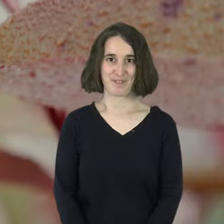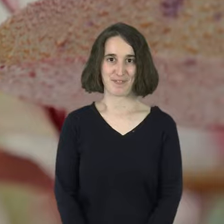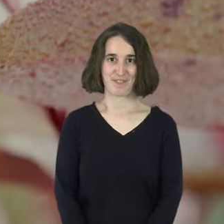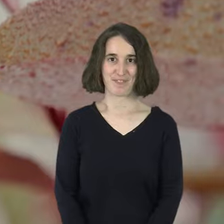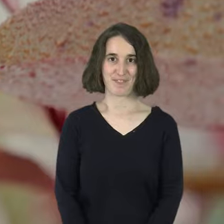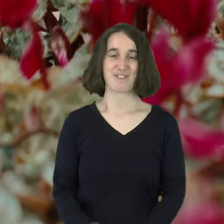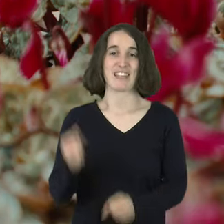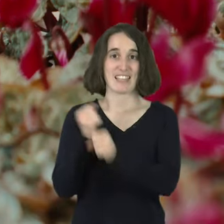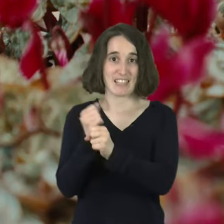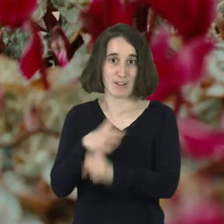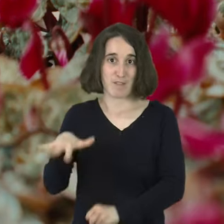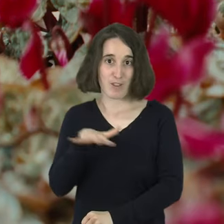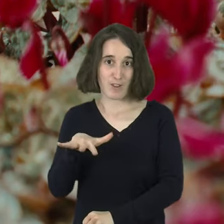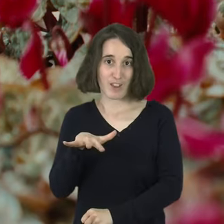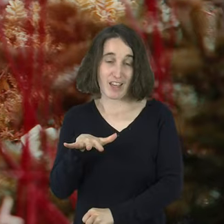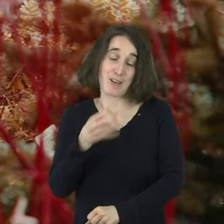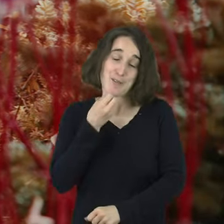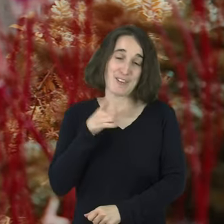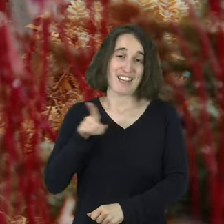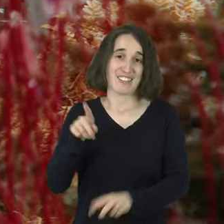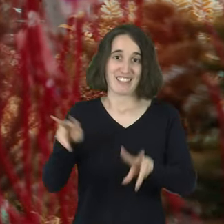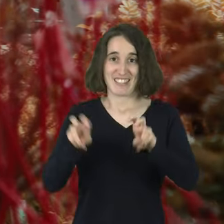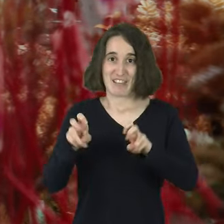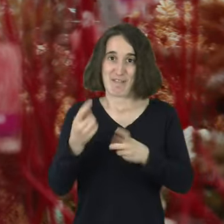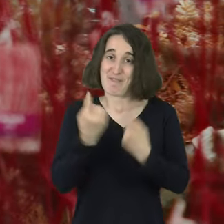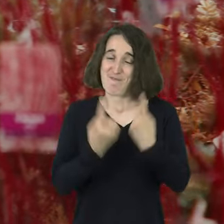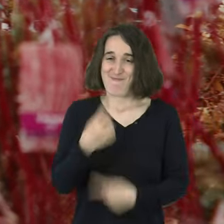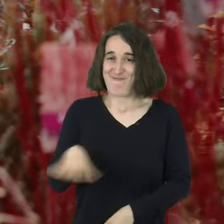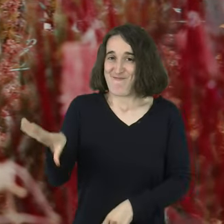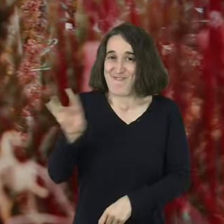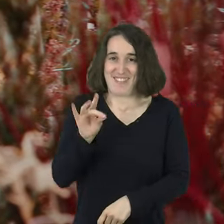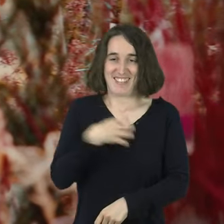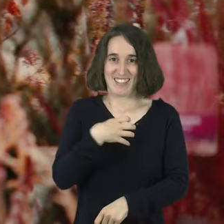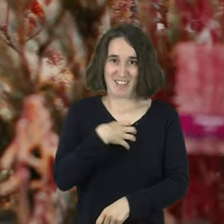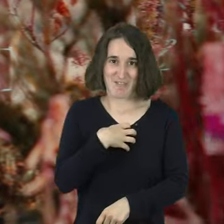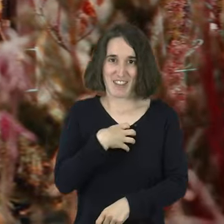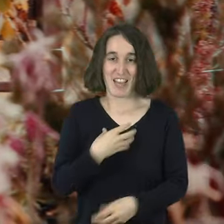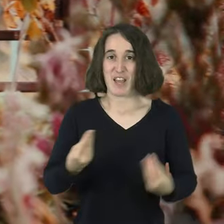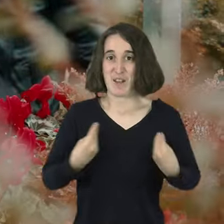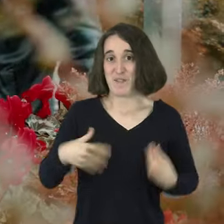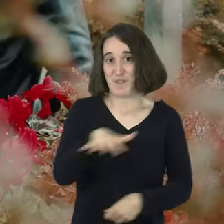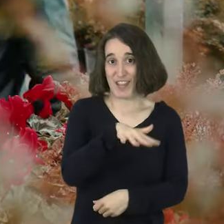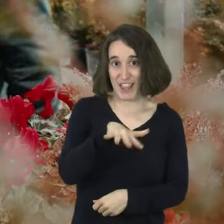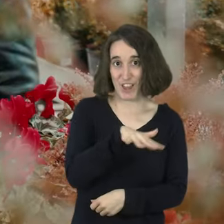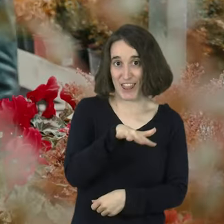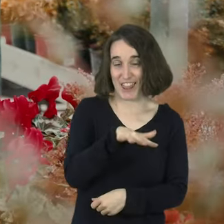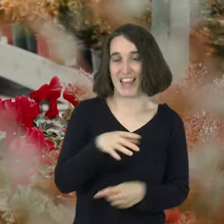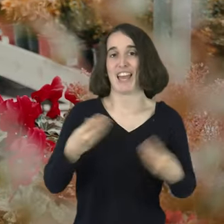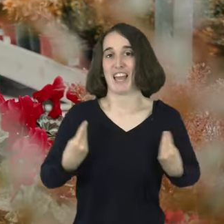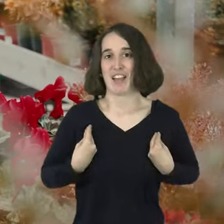Non egingo duzulan, bueno, hori ezin izaten da beti aukeratu. Non biziko zaren,